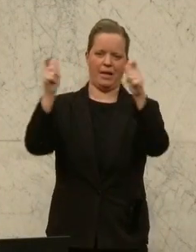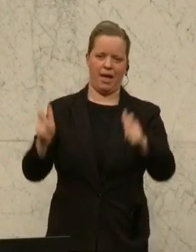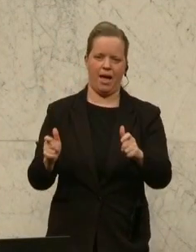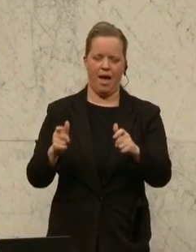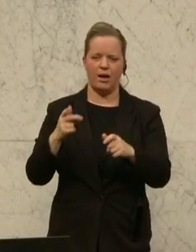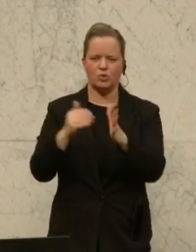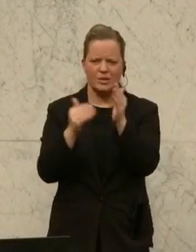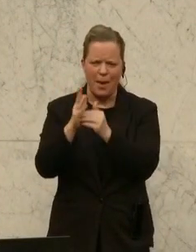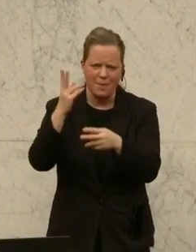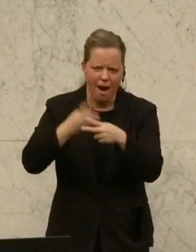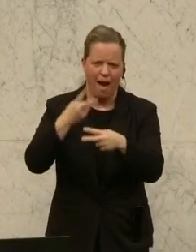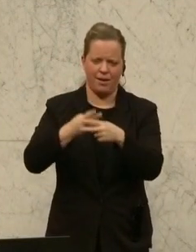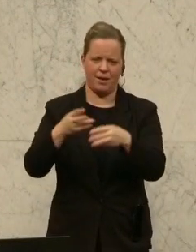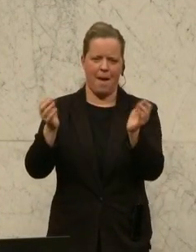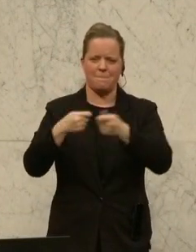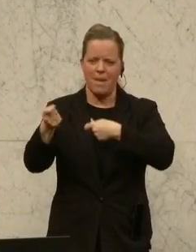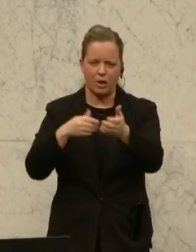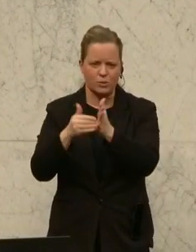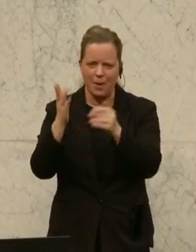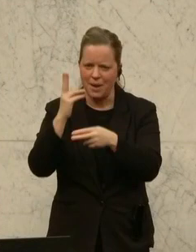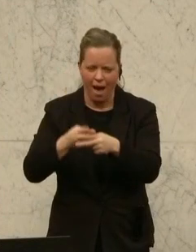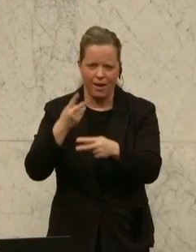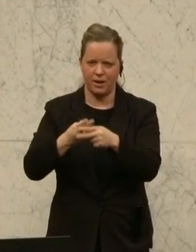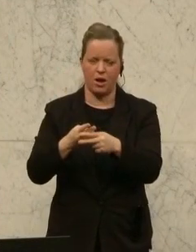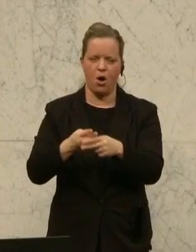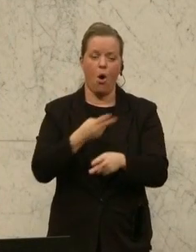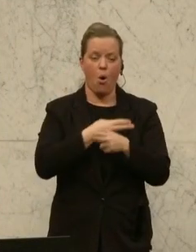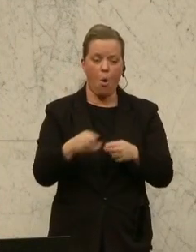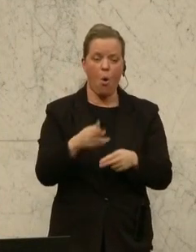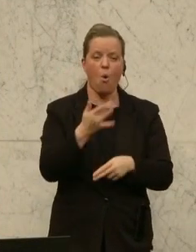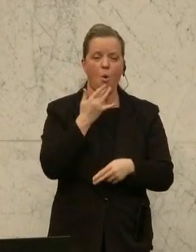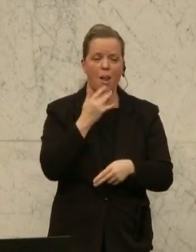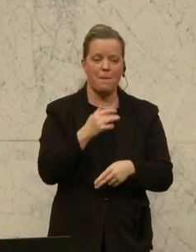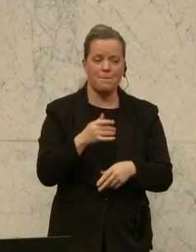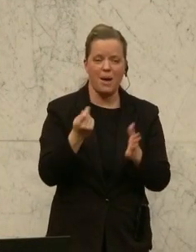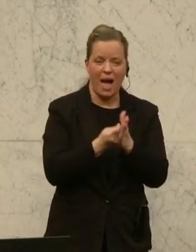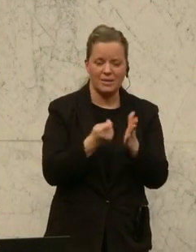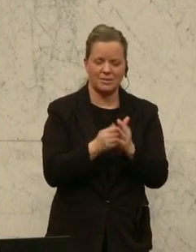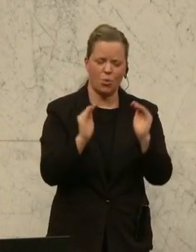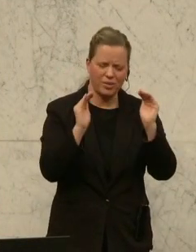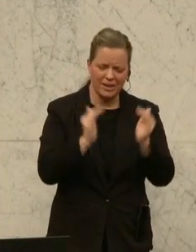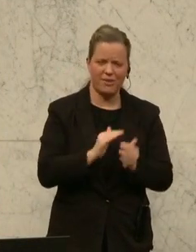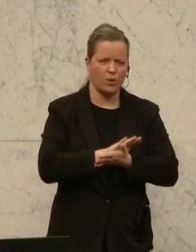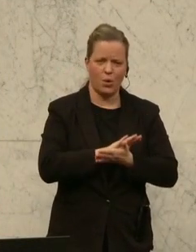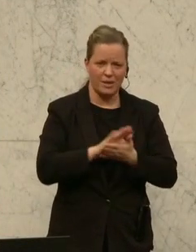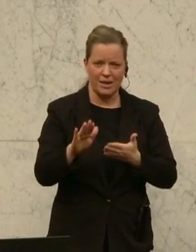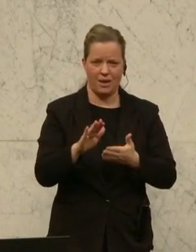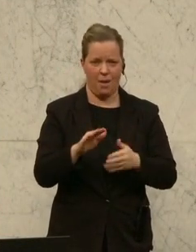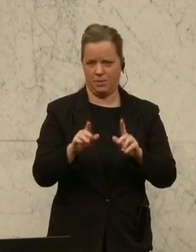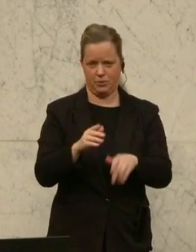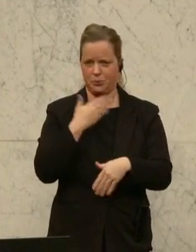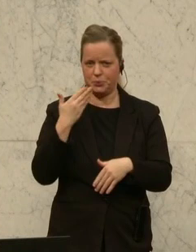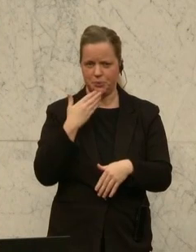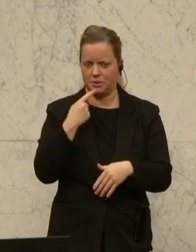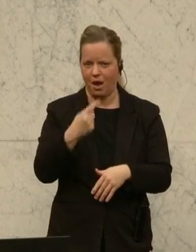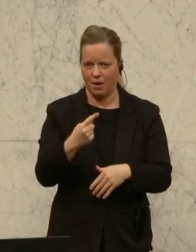System, das kranke Marktsystem. Der Rohölpreis ist so nieder wie nie. Ist er an den Tagschlange gekommen? Nein. Sie schützen